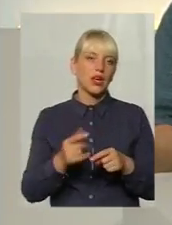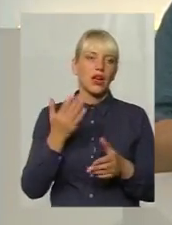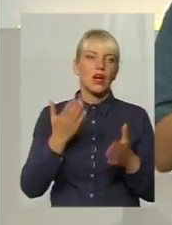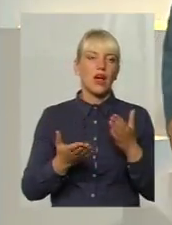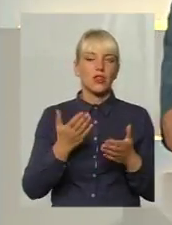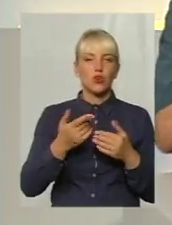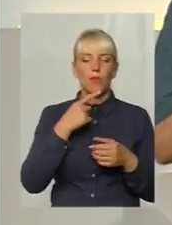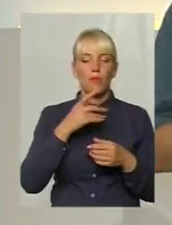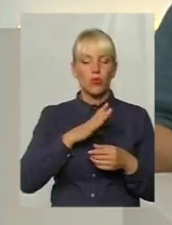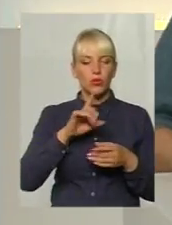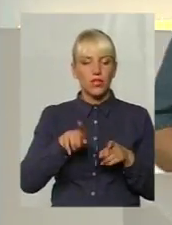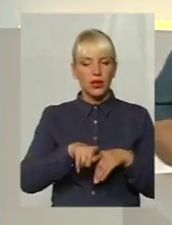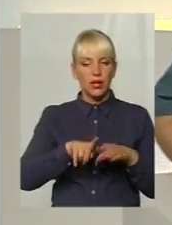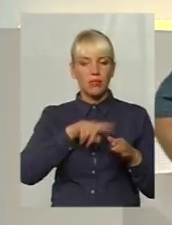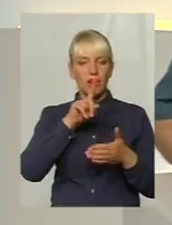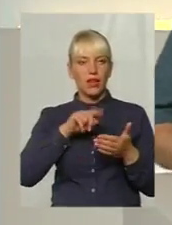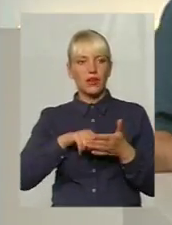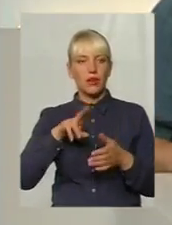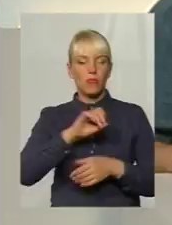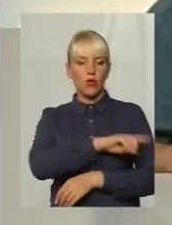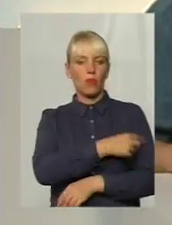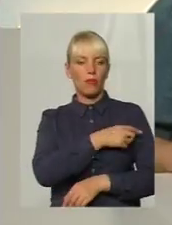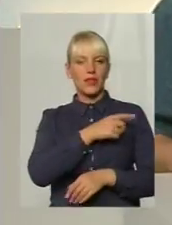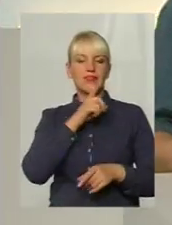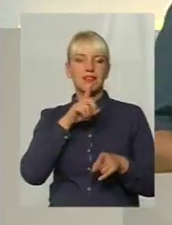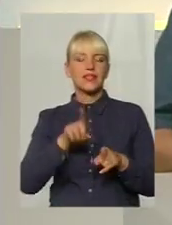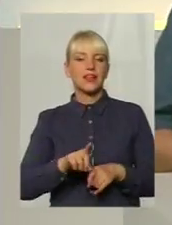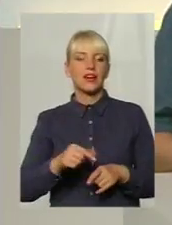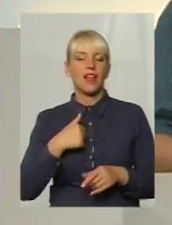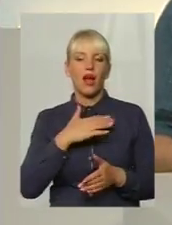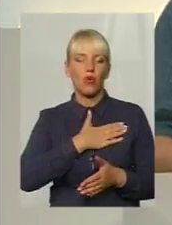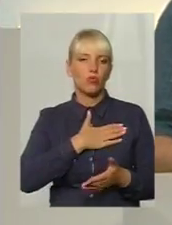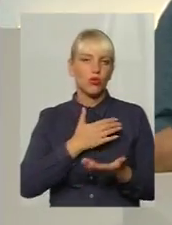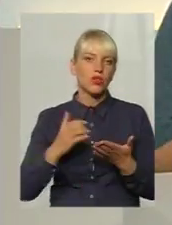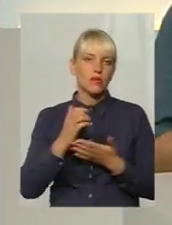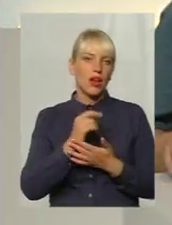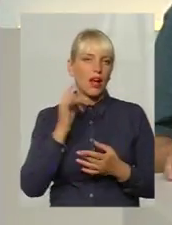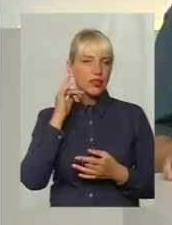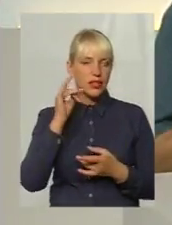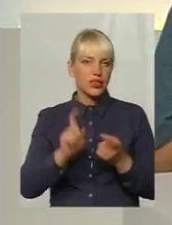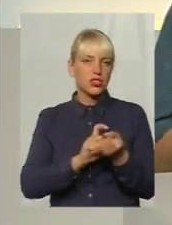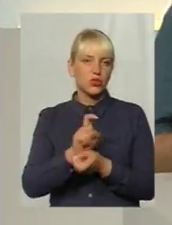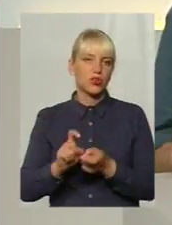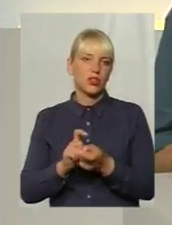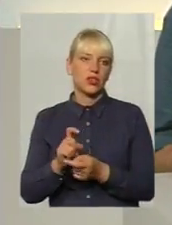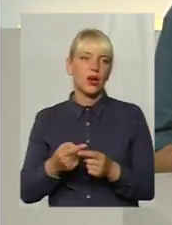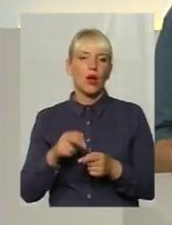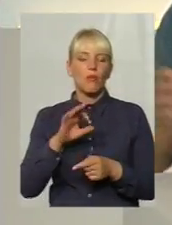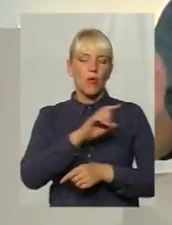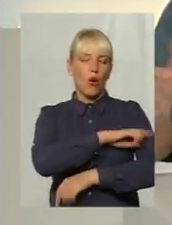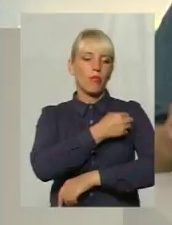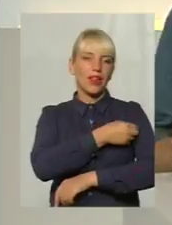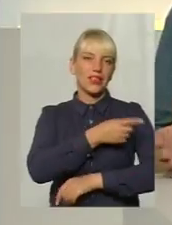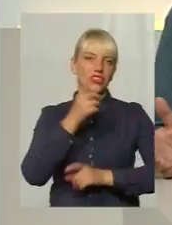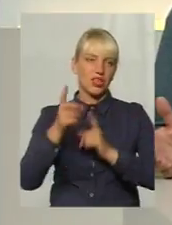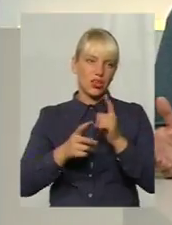медсестра пролунало, я люблю ж збирати різні чутки, там про що говорять люди, особливо про медичну реформу. От кажуть, що медсестра взагалі не буде у